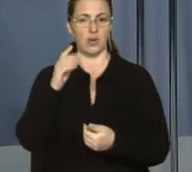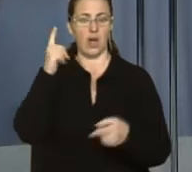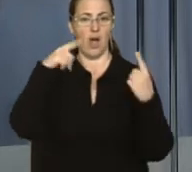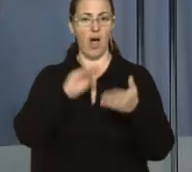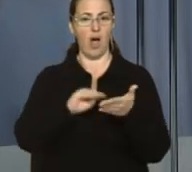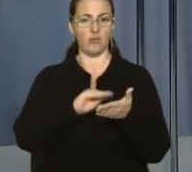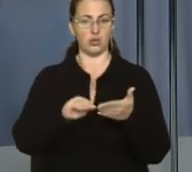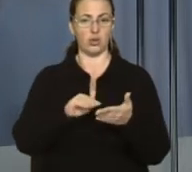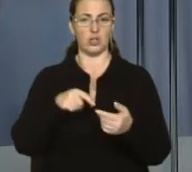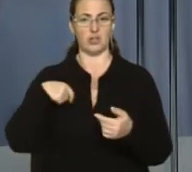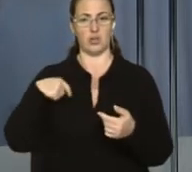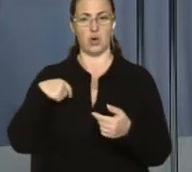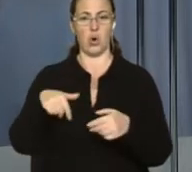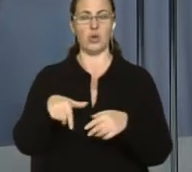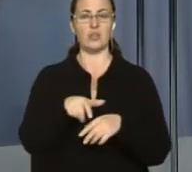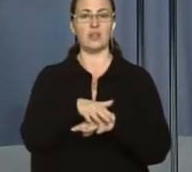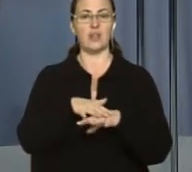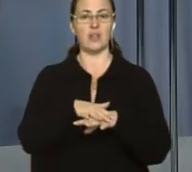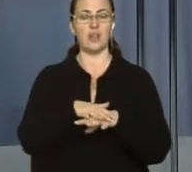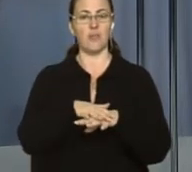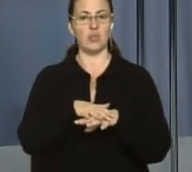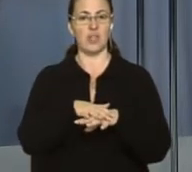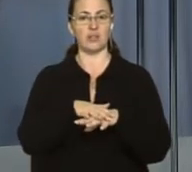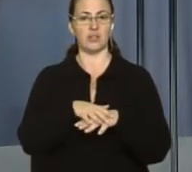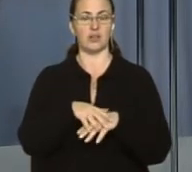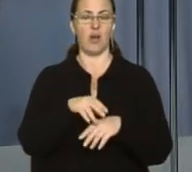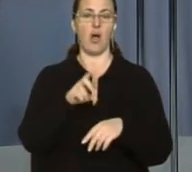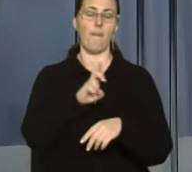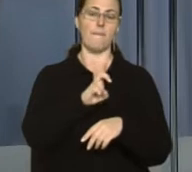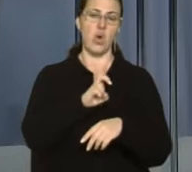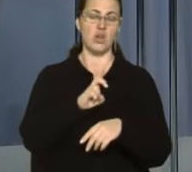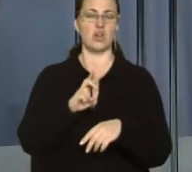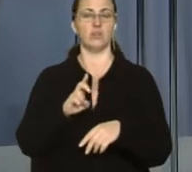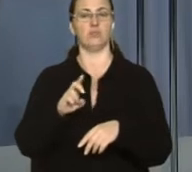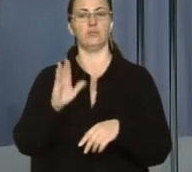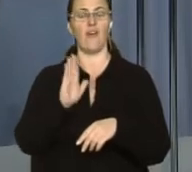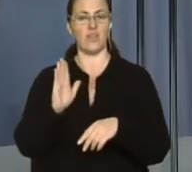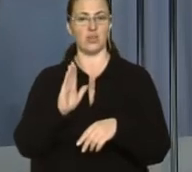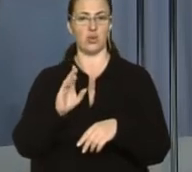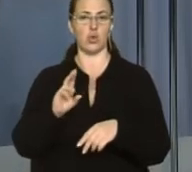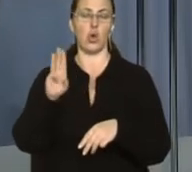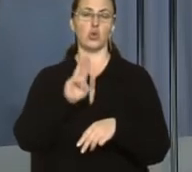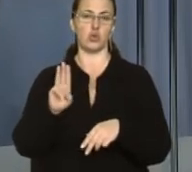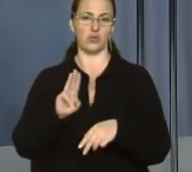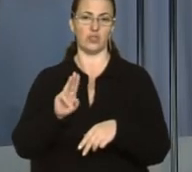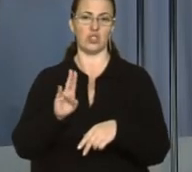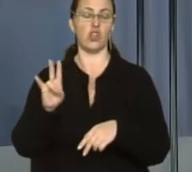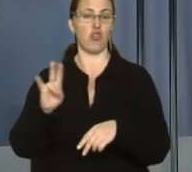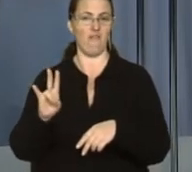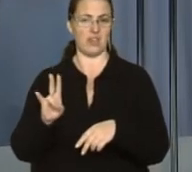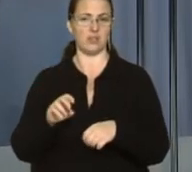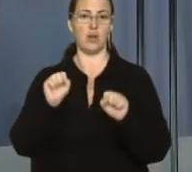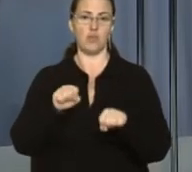нардепи від опозиційного блоку Олександр Вілкул, Вадим Новинський, Юрій Бойко та Нестор Шуфрич. Постанови можуть дещо затримати